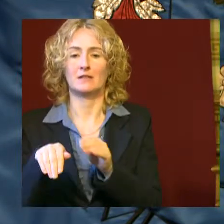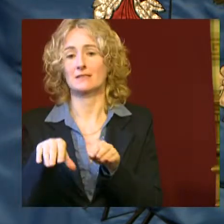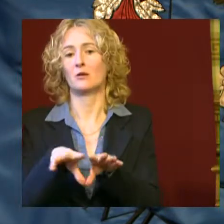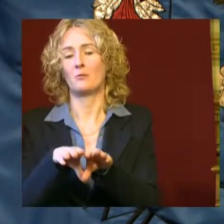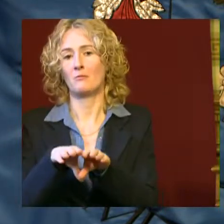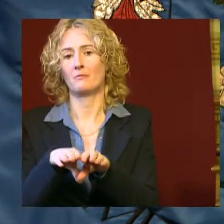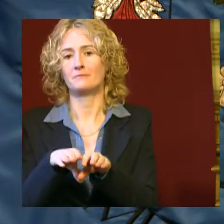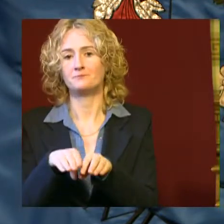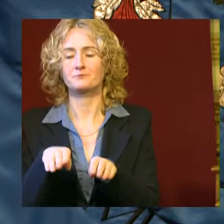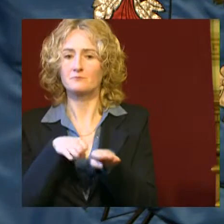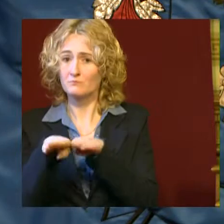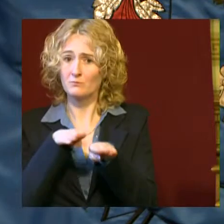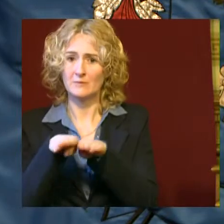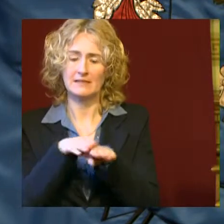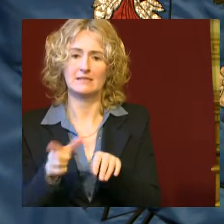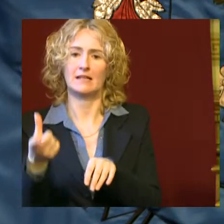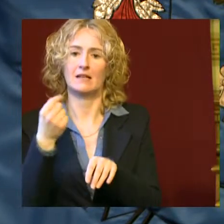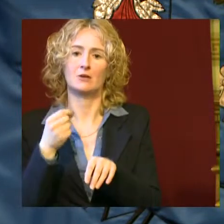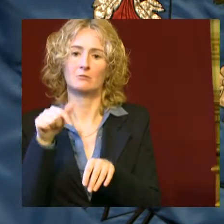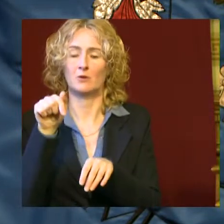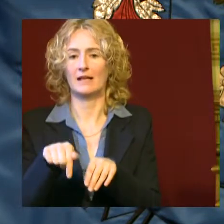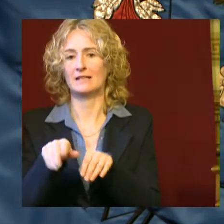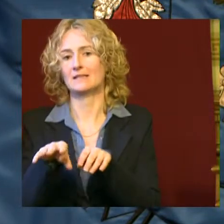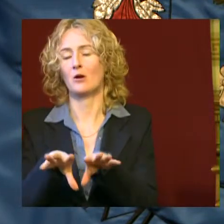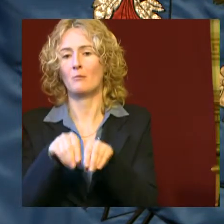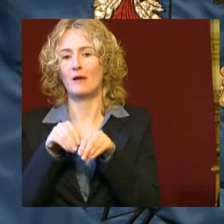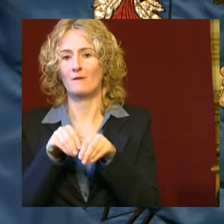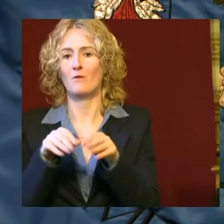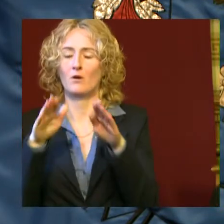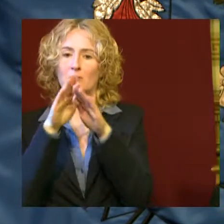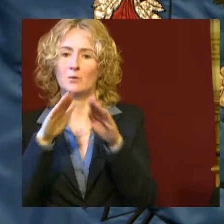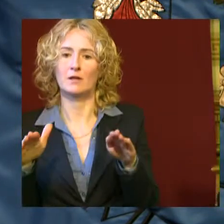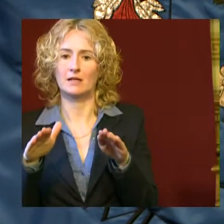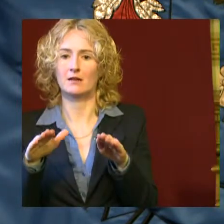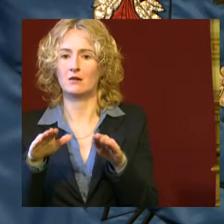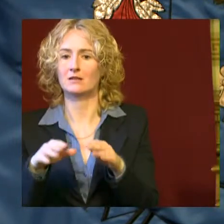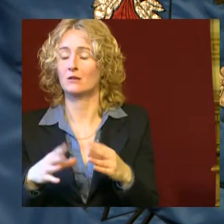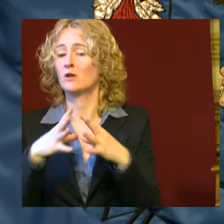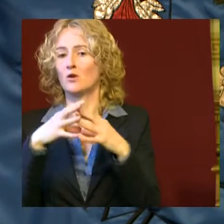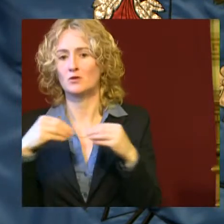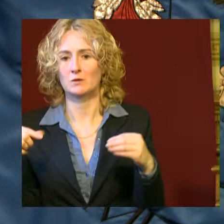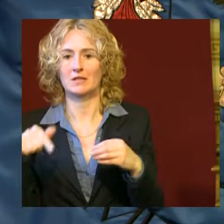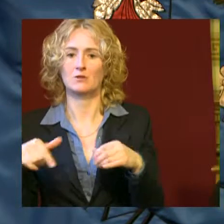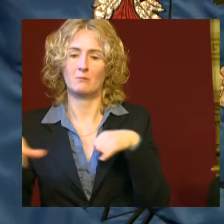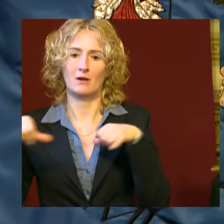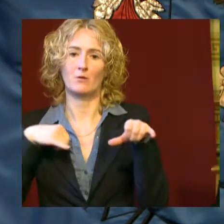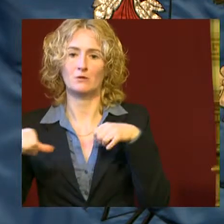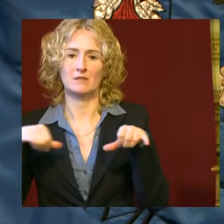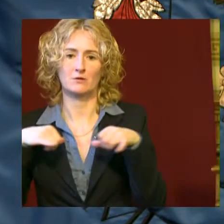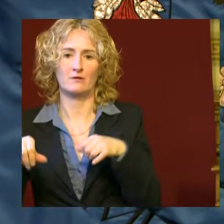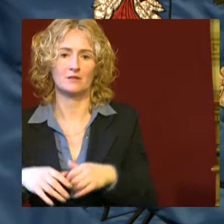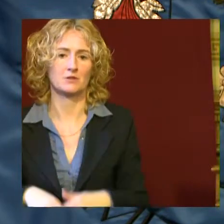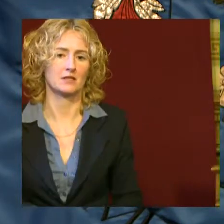-Cigány utcai otthonnak a